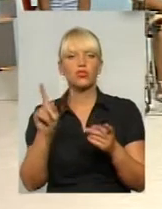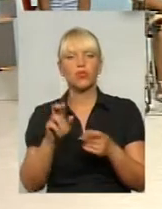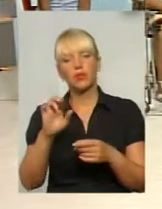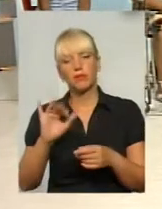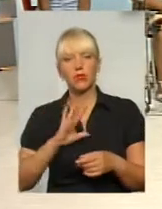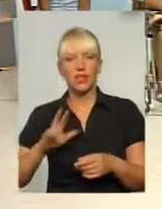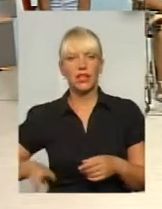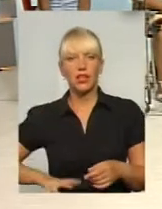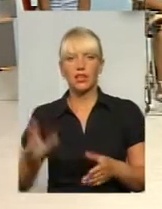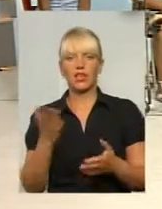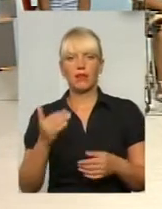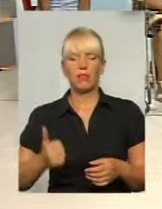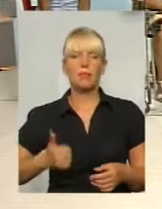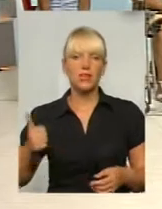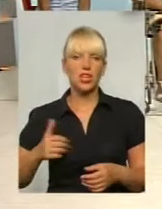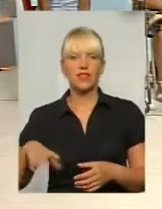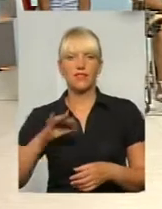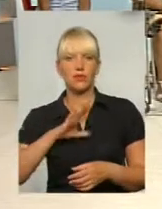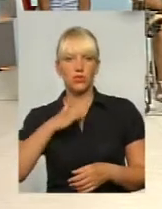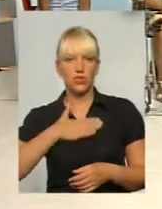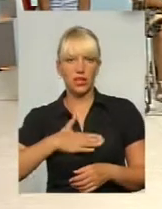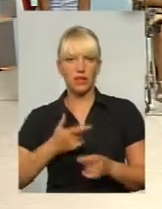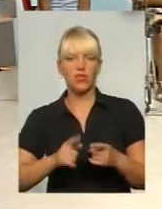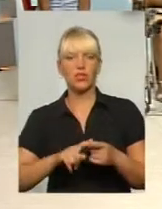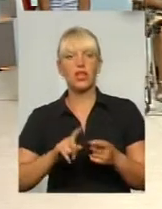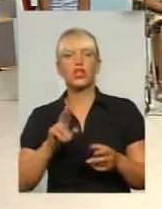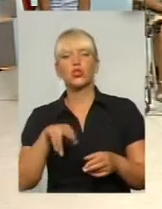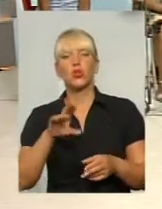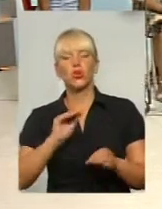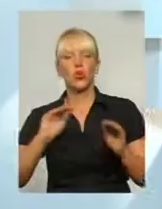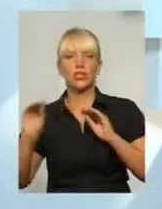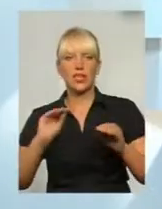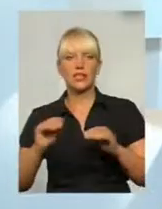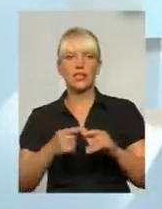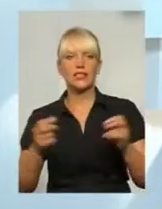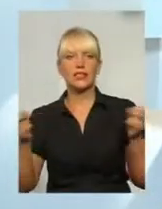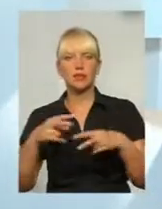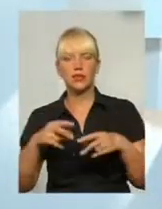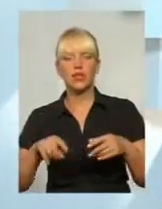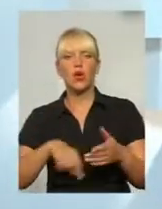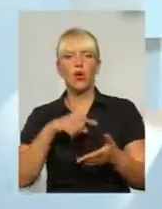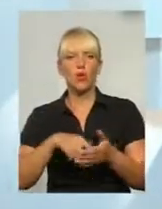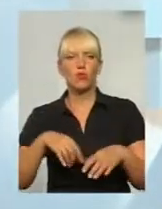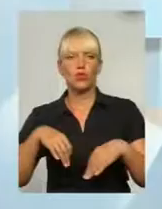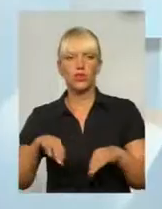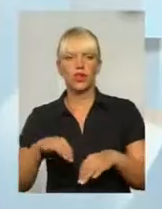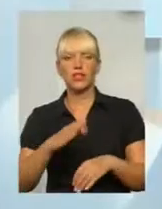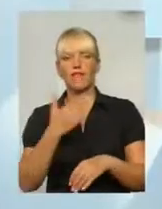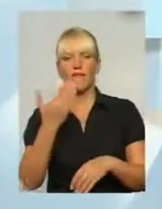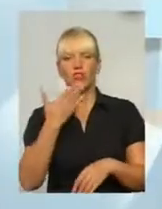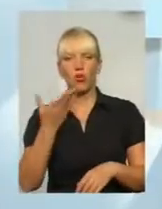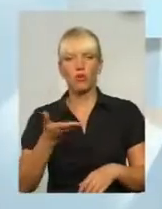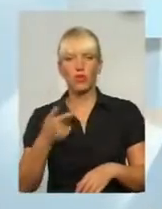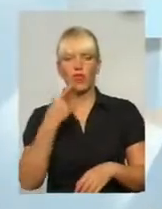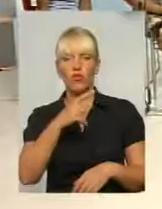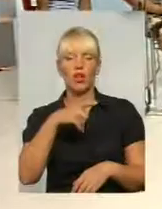пишались і були задоволені. І тепер з приводу оснащення спецкомунтрансу, все ж таки, ваш коментар. От пані Людмила каже, що